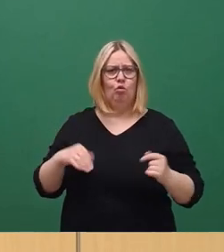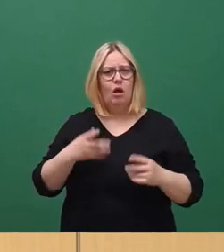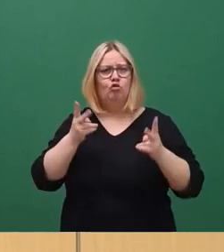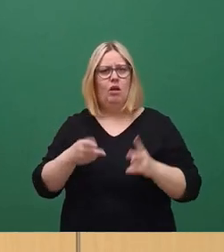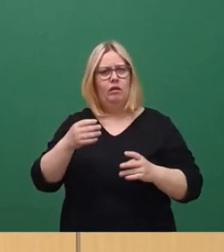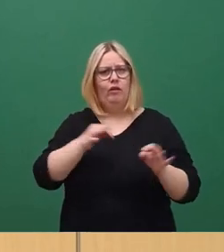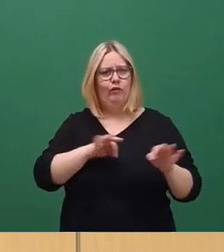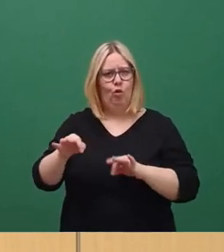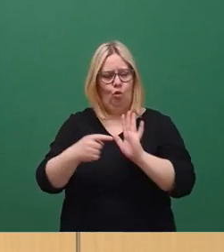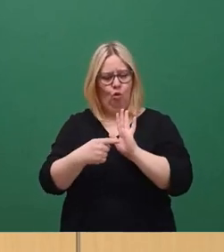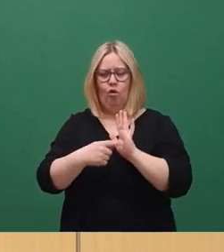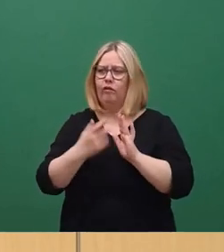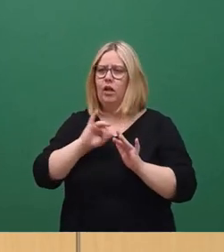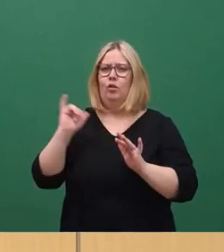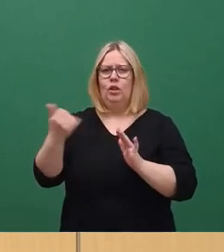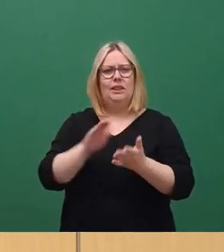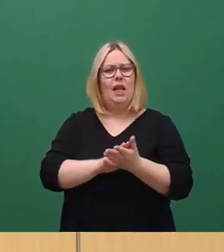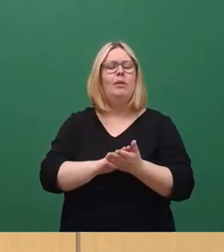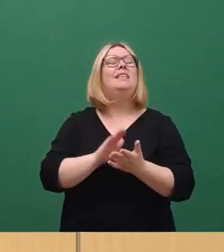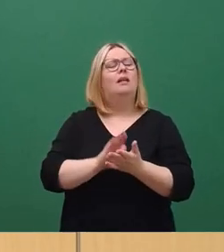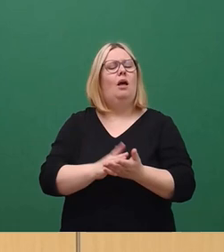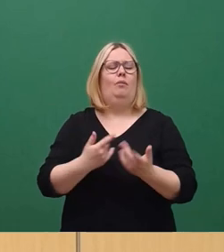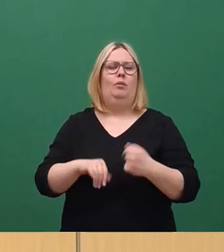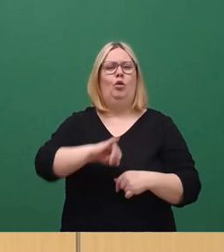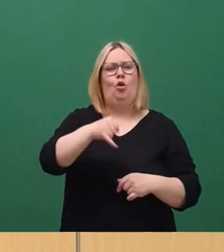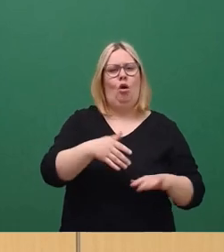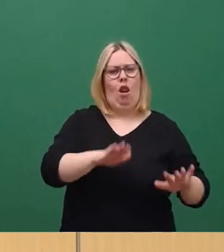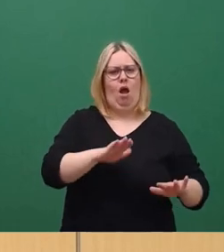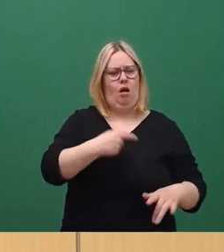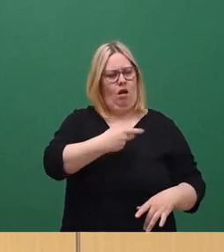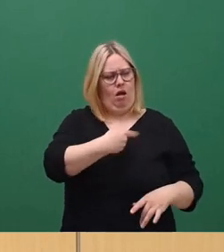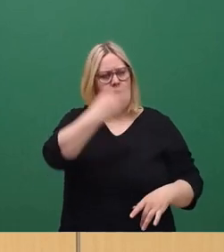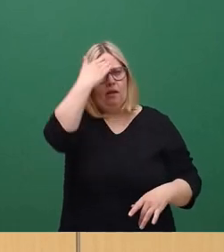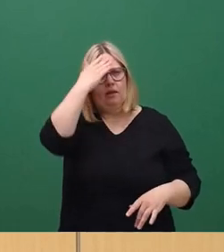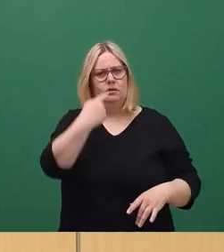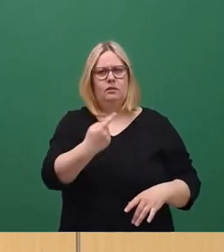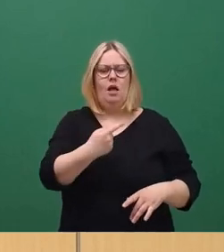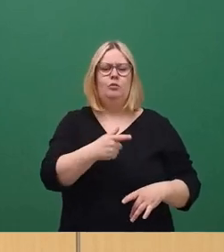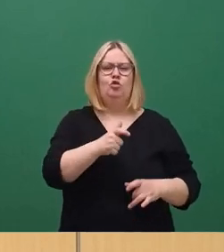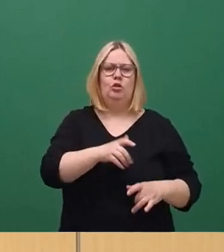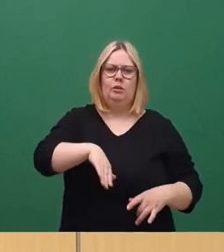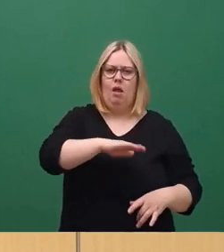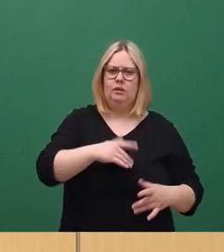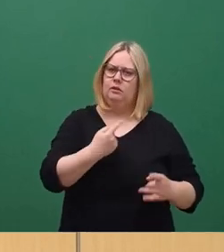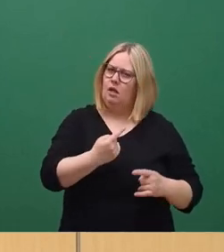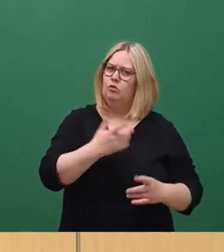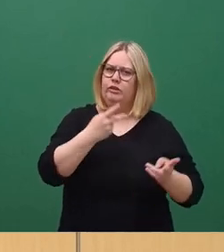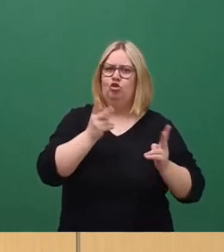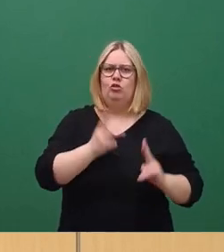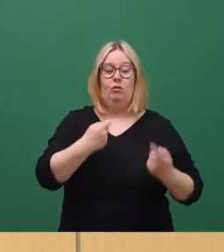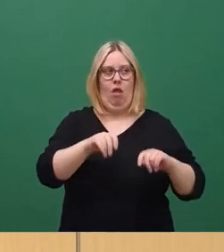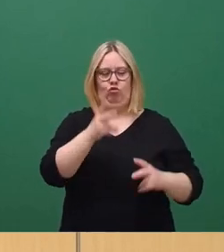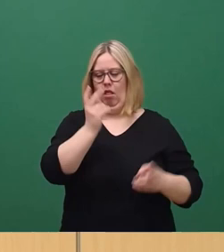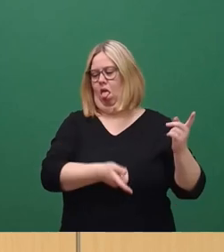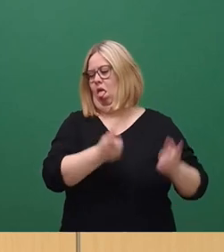Dort gehen Touristen hin. Das funktioniert. Es gibt mit dem Jochen Lagerhain, den ich sehr gut kenne, jemanden, der am Schützenblatt aus einem wirklichen städtebaulichen Unort,